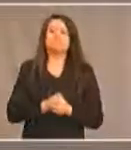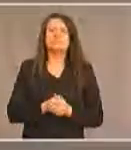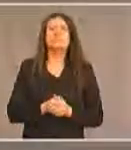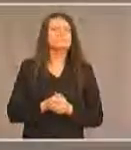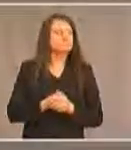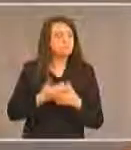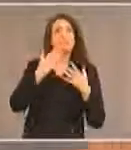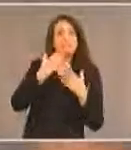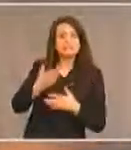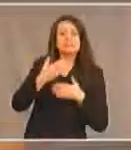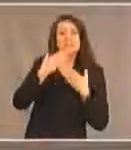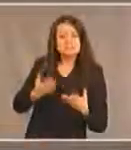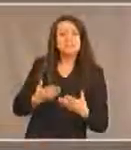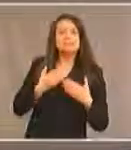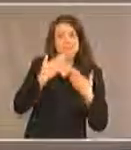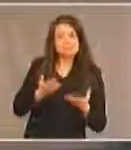merci question